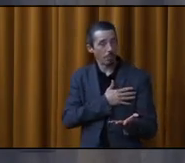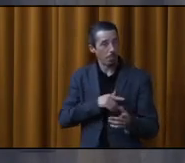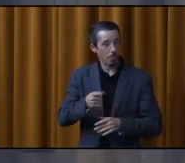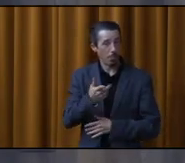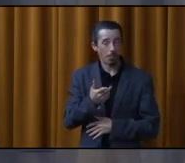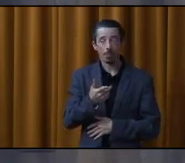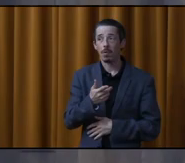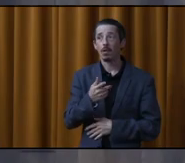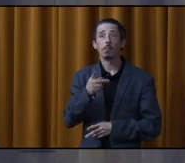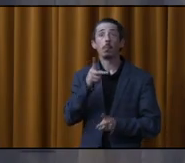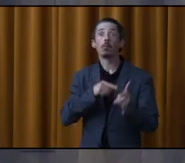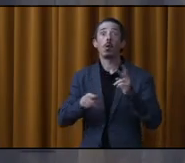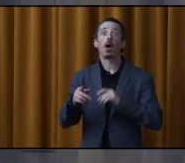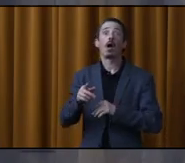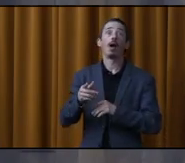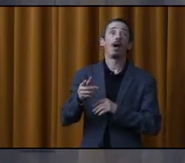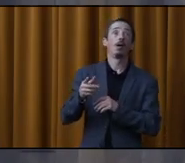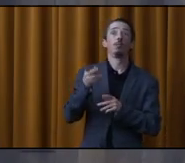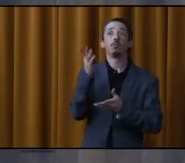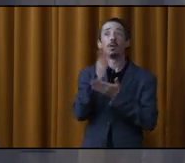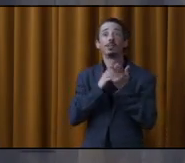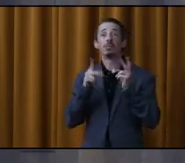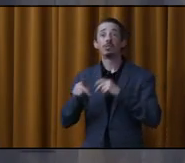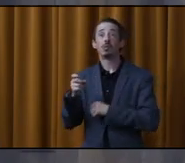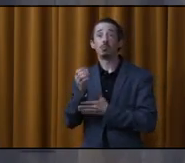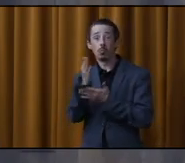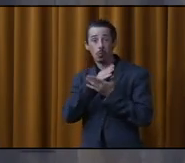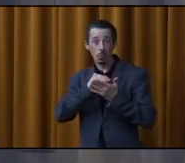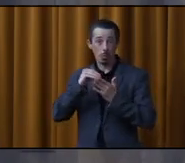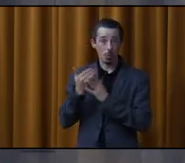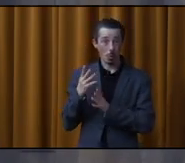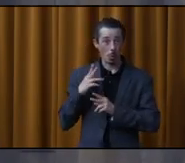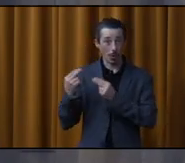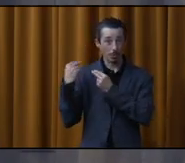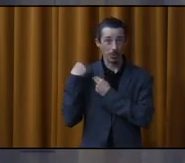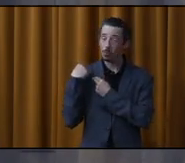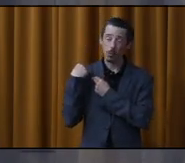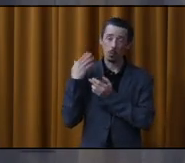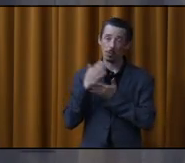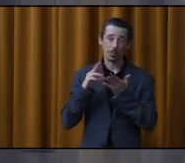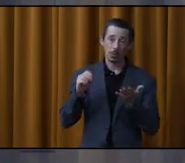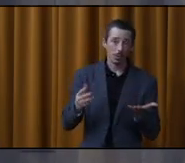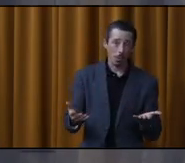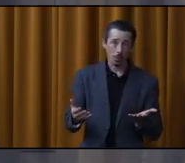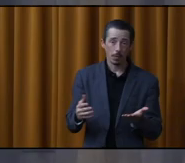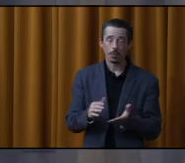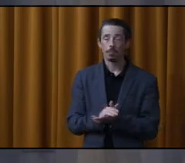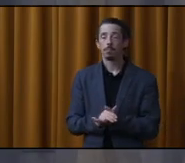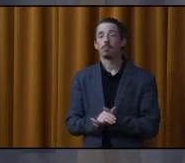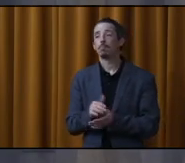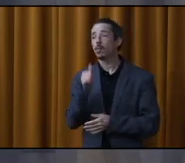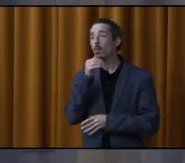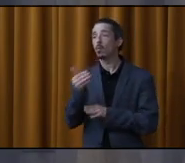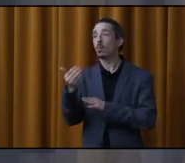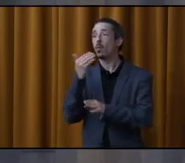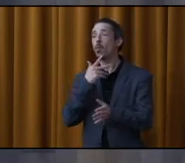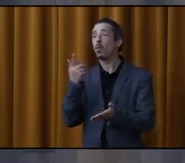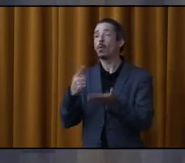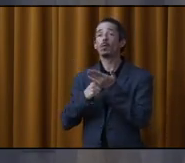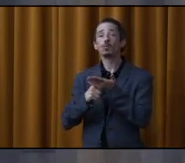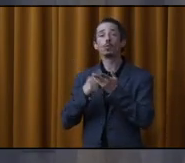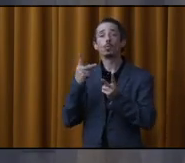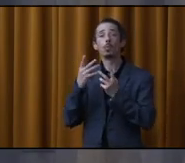pas tout le monde est responsable. Ceci étant dit, je veux juste revenir sur un seul point. Vous avez parlé de consultation.